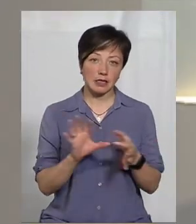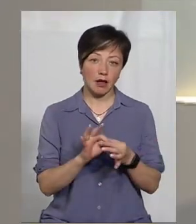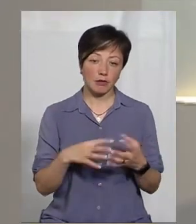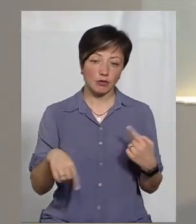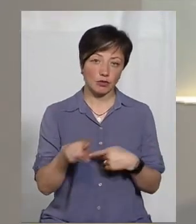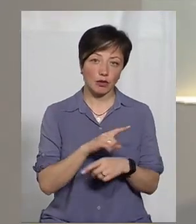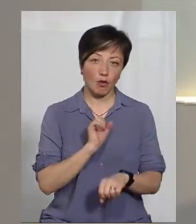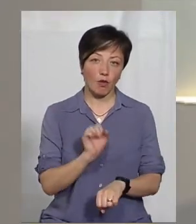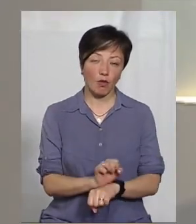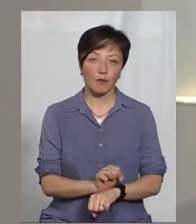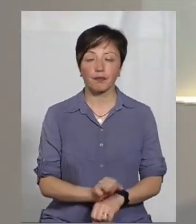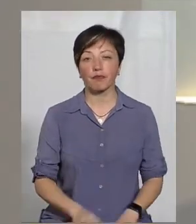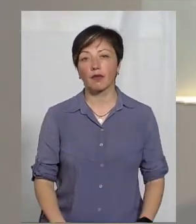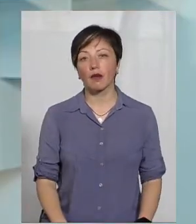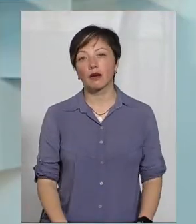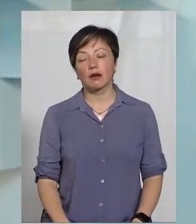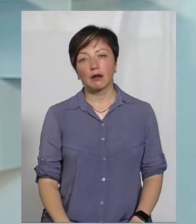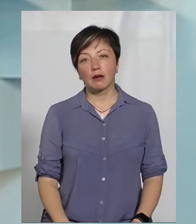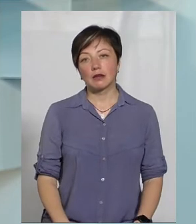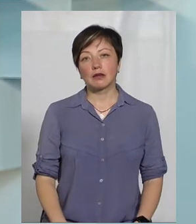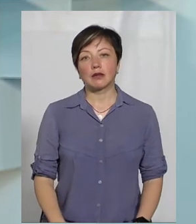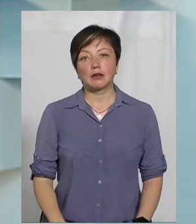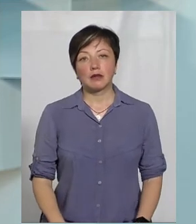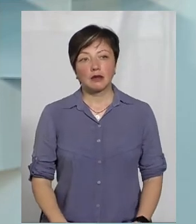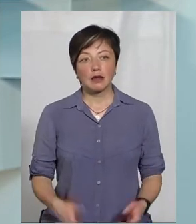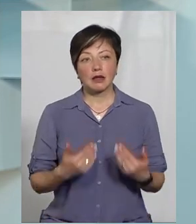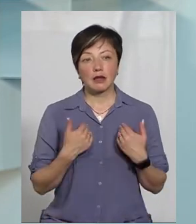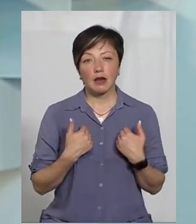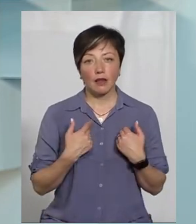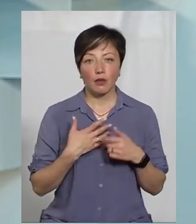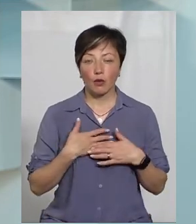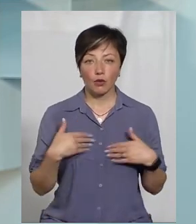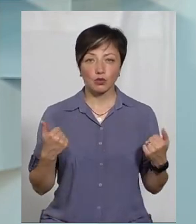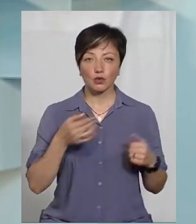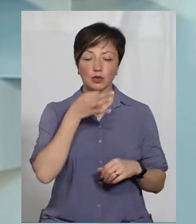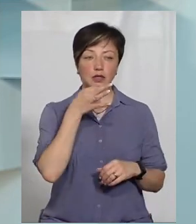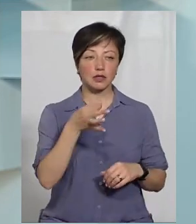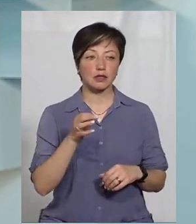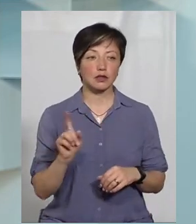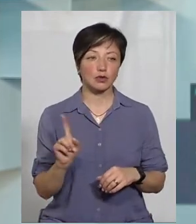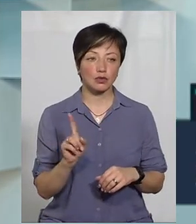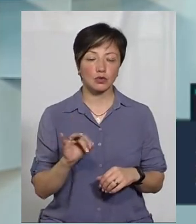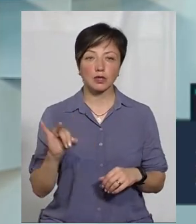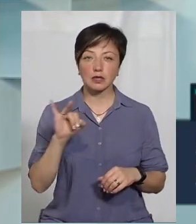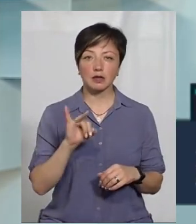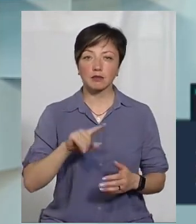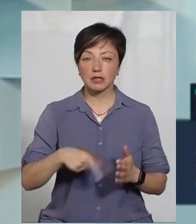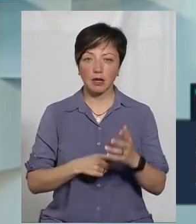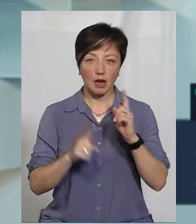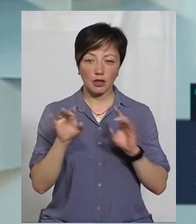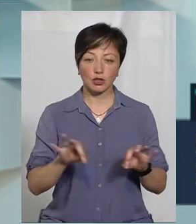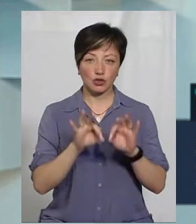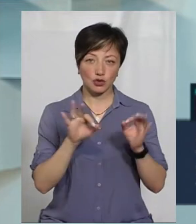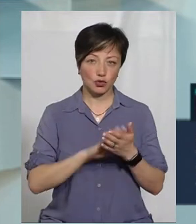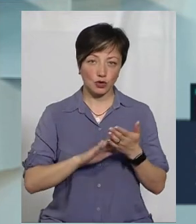Знову ми прийшли до того ж самого питання, з якого ми і розпочинали. Я не хочу сказати, що Ізяславська міська рада